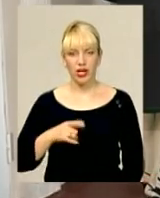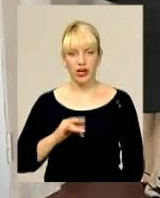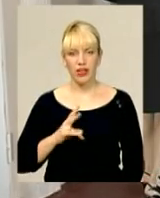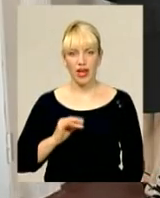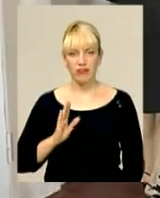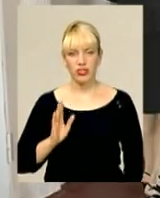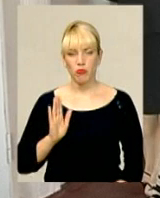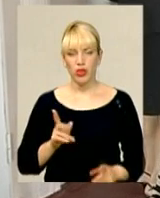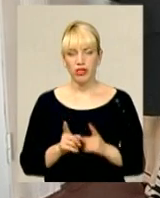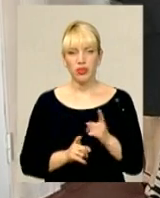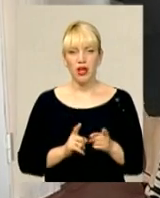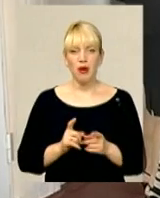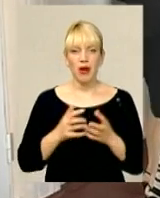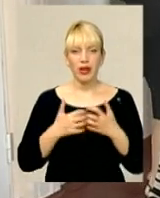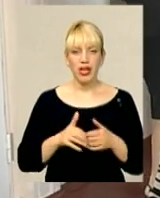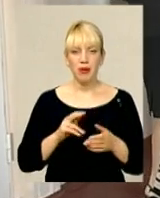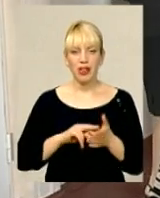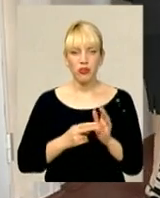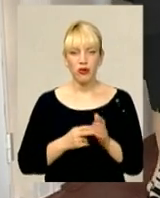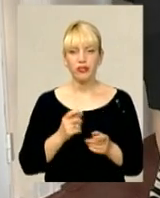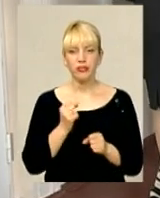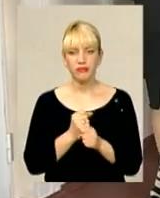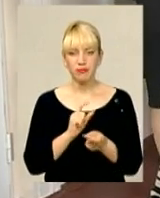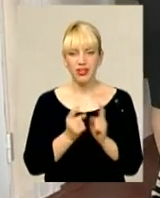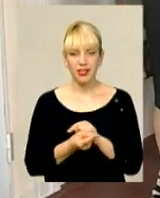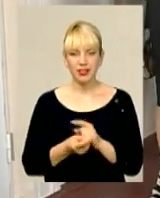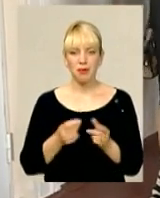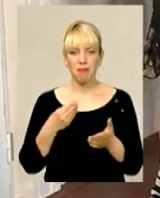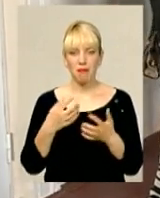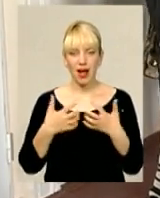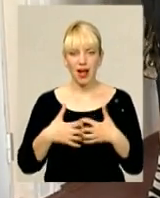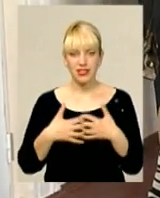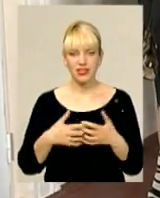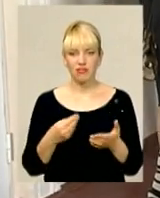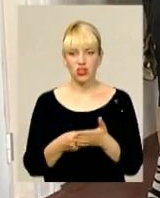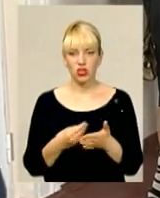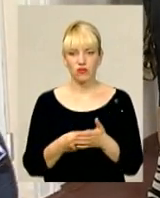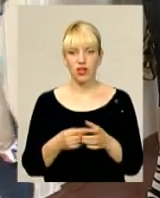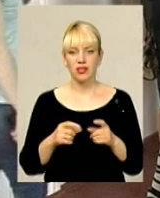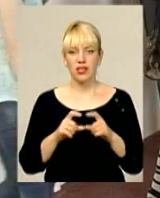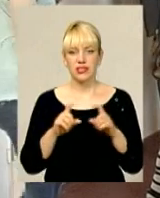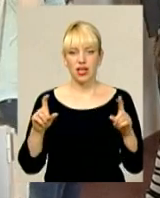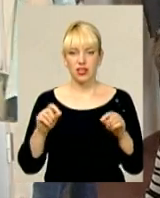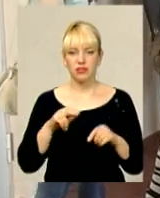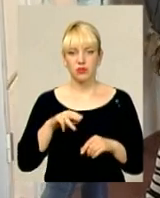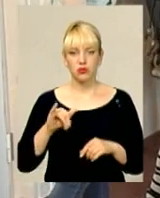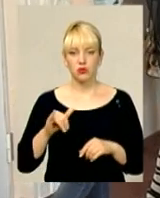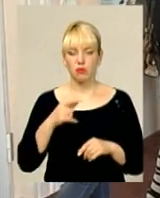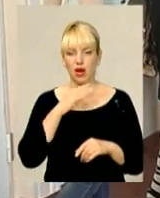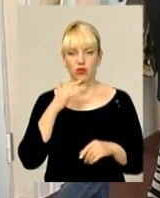буде змінено механізм, планується змінити механізм фінансування закладів професійно-технічної освіти. Ми багато говорили про